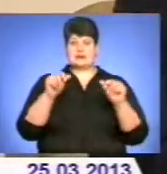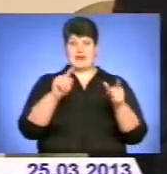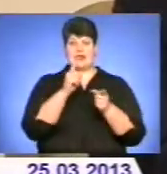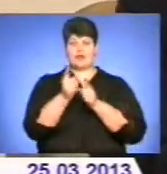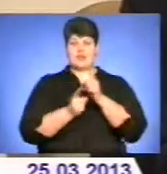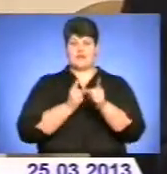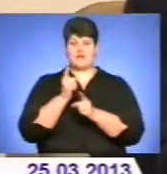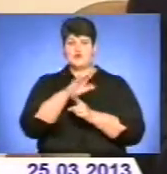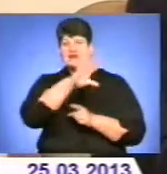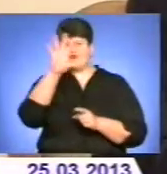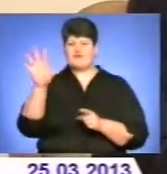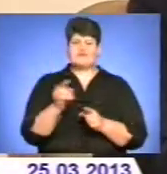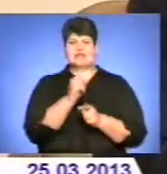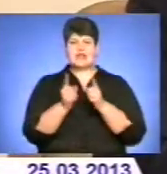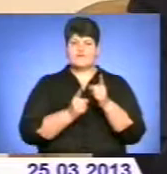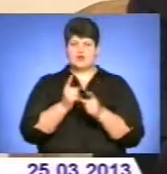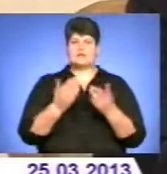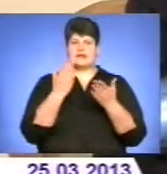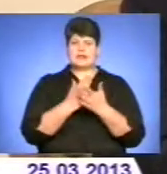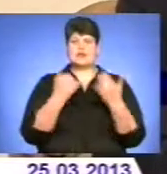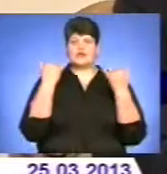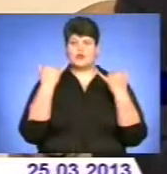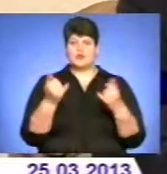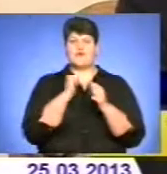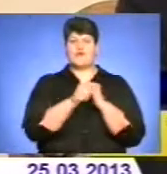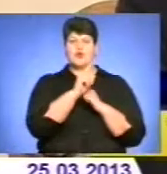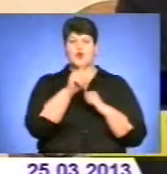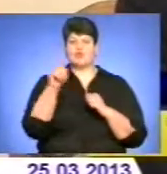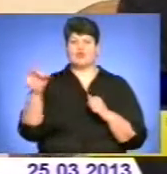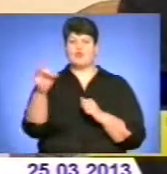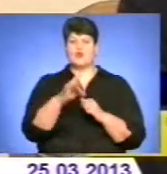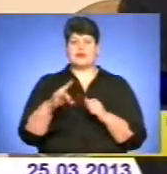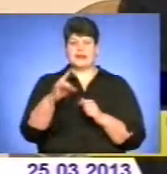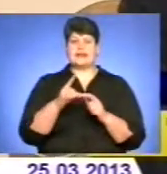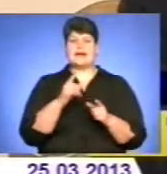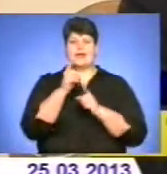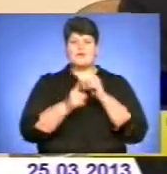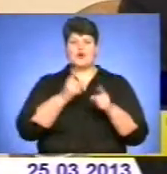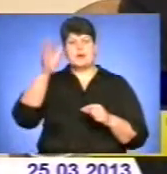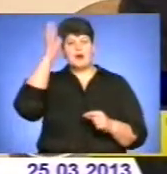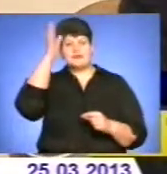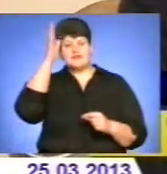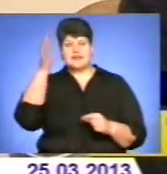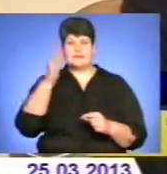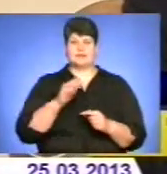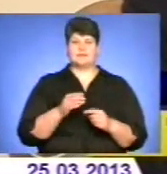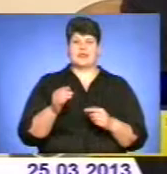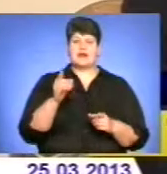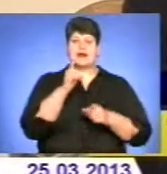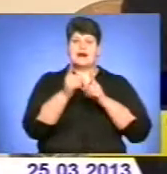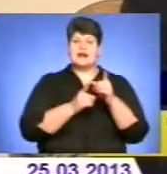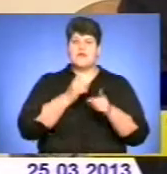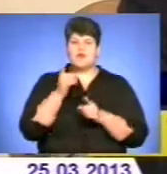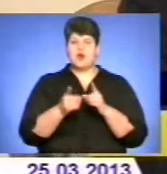Всі реформи, які йдуть сьогодні в кожному районі – реформа освіти, реформа